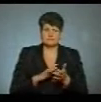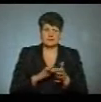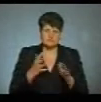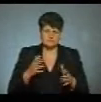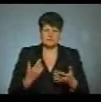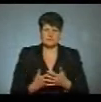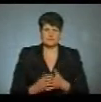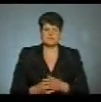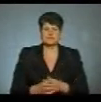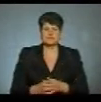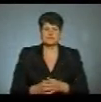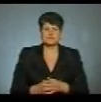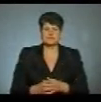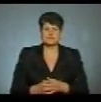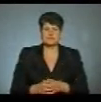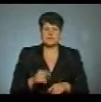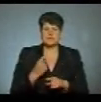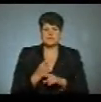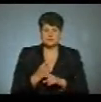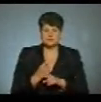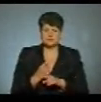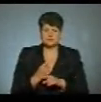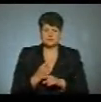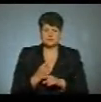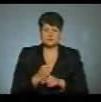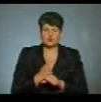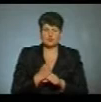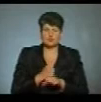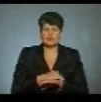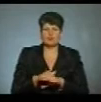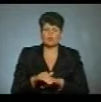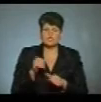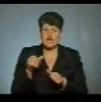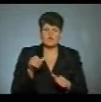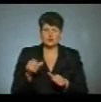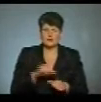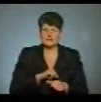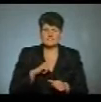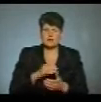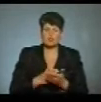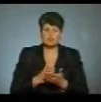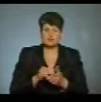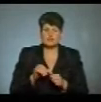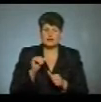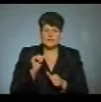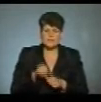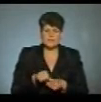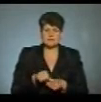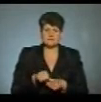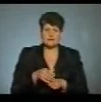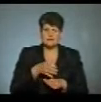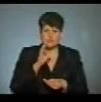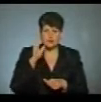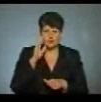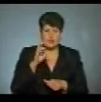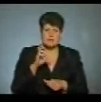Наступне – заборонити роботи вуличних автоматів самообслуговування, крім автоматів з питною водою